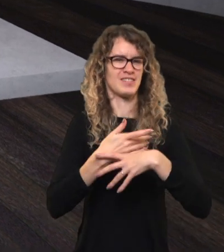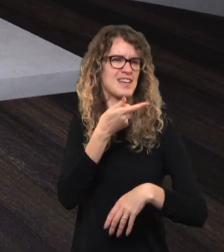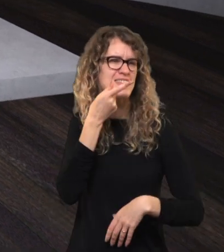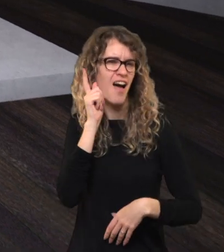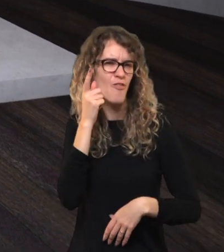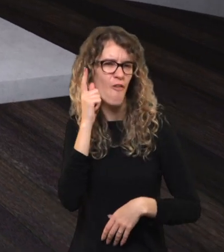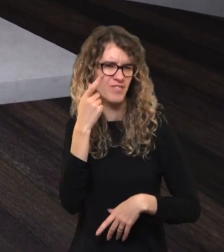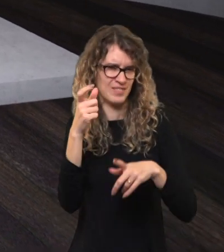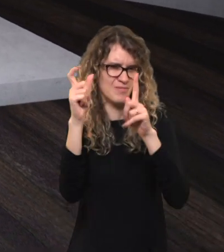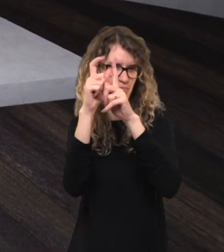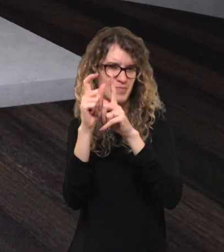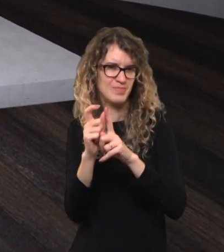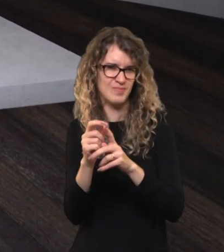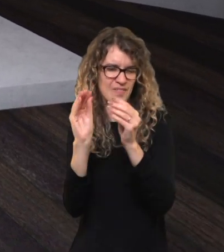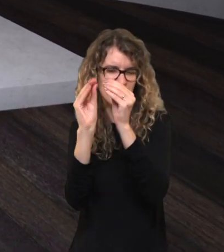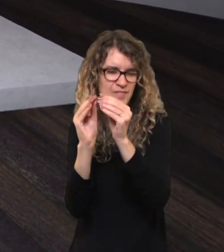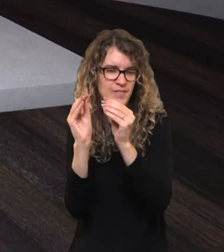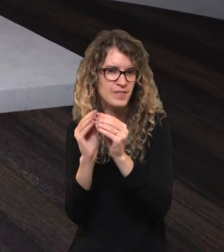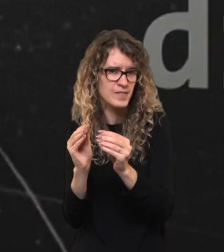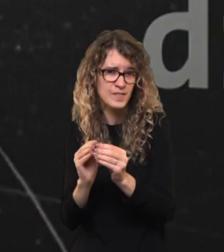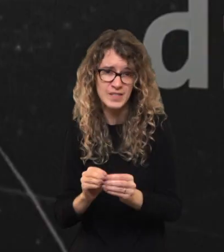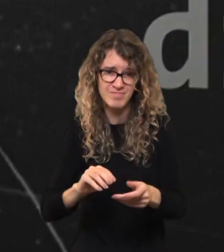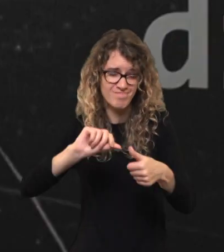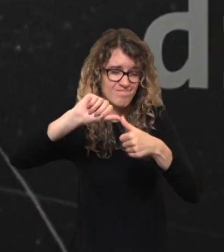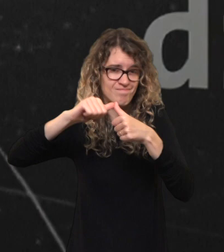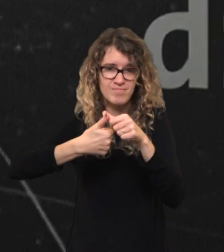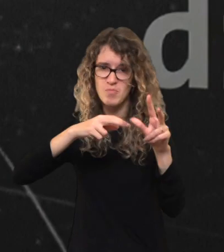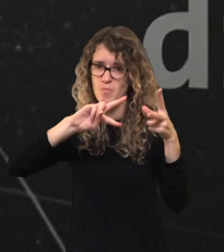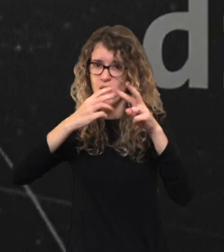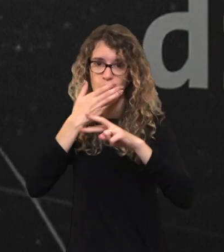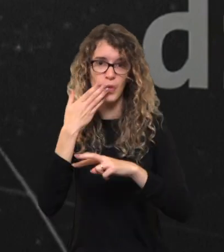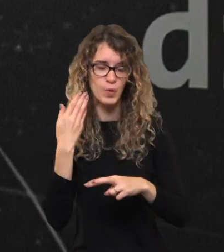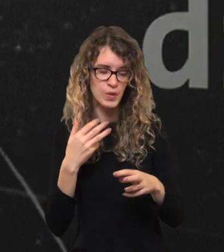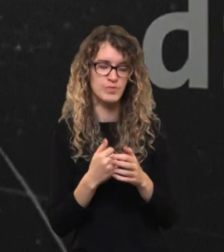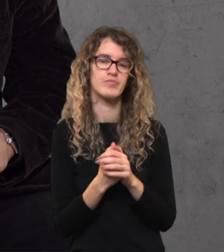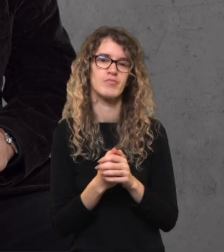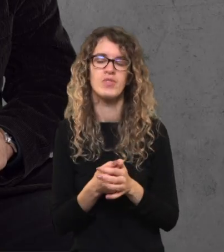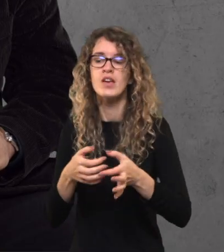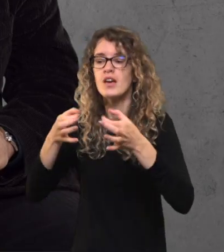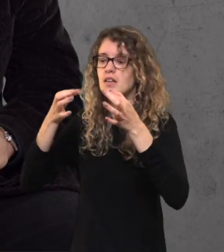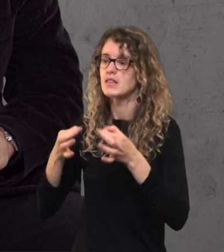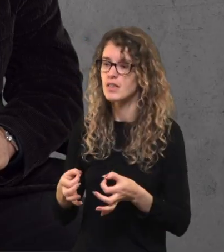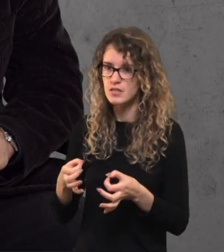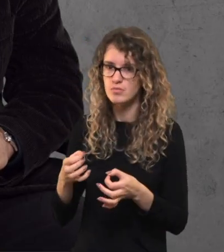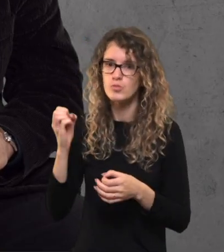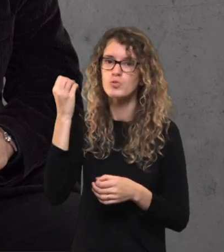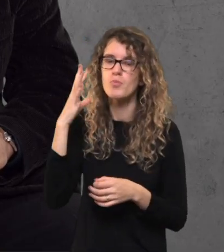Dievas su mumis. Čia seniai lozungai, tas nesikeičia ko gero tūkstančius metų. Tiesa, jinai